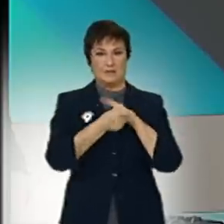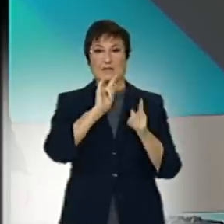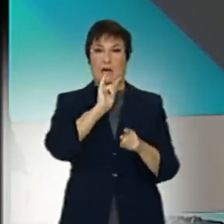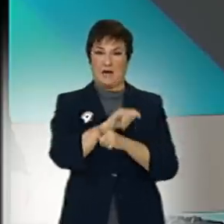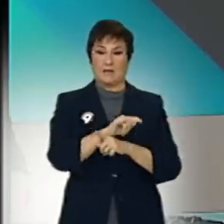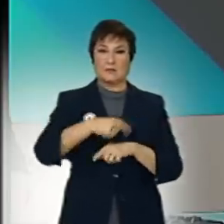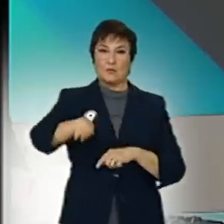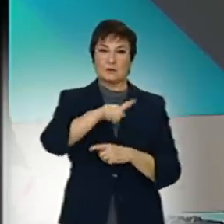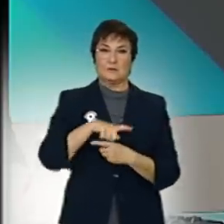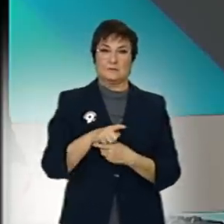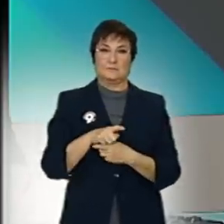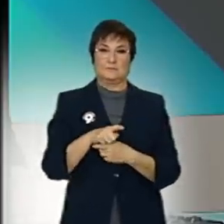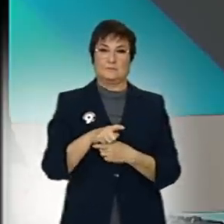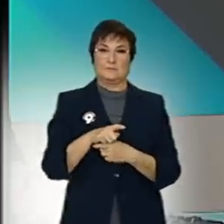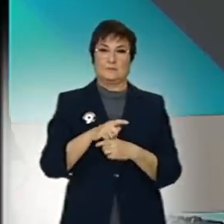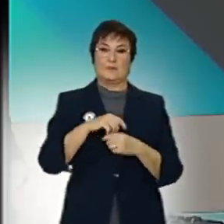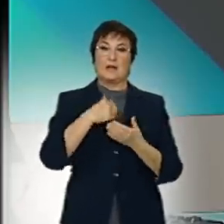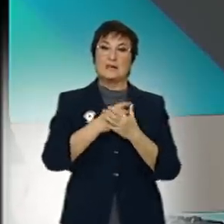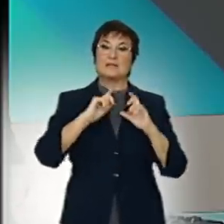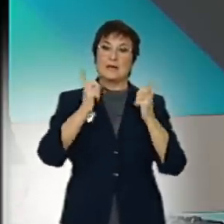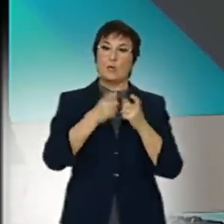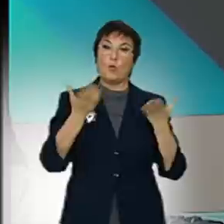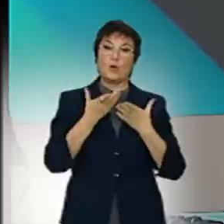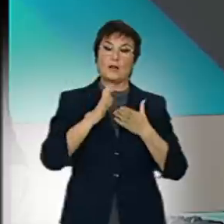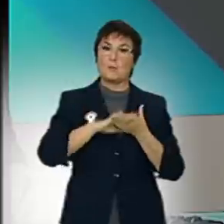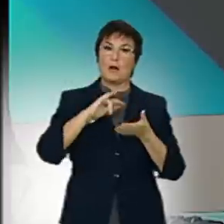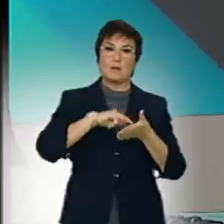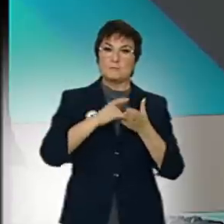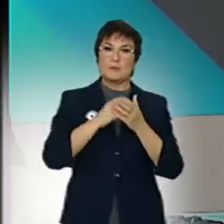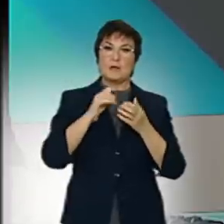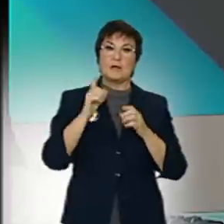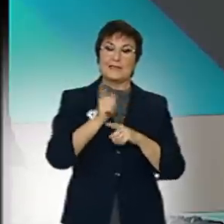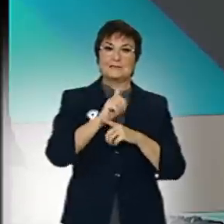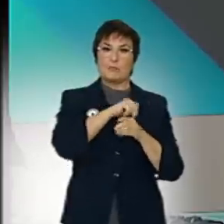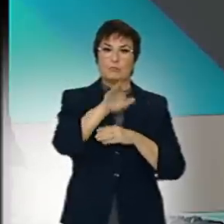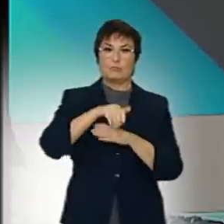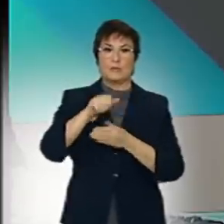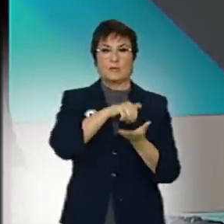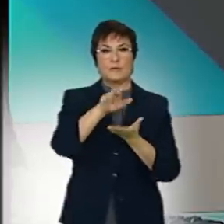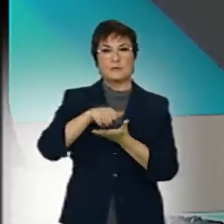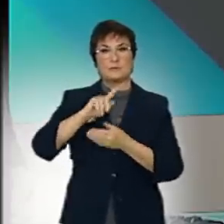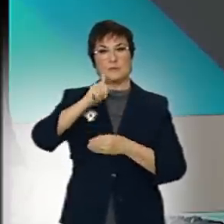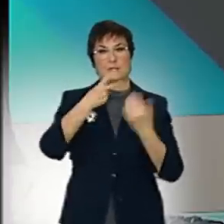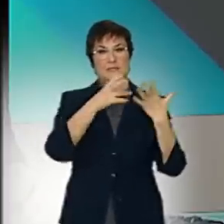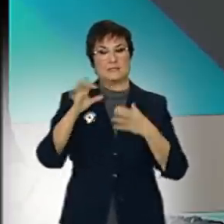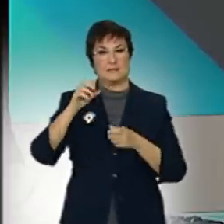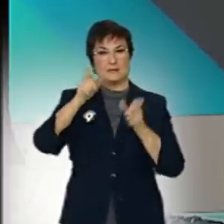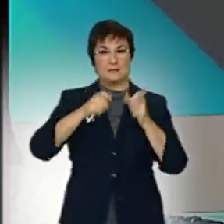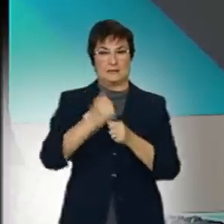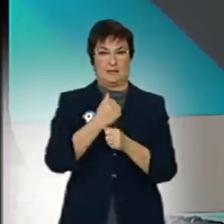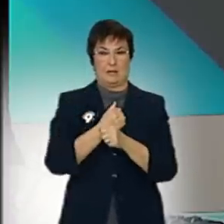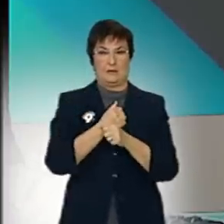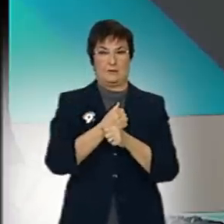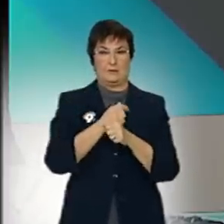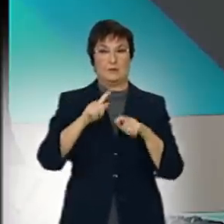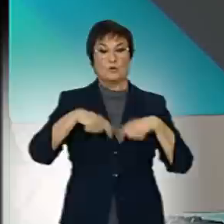reuneix d'urgència per a tirar a 1.600 treballadors directes al carrer i més de 4.000 del sector.